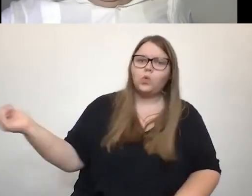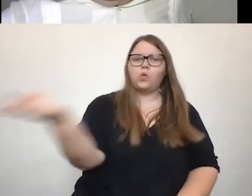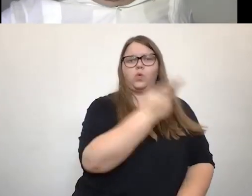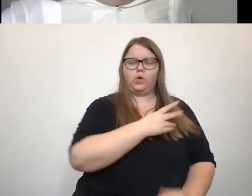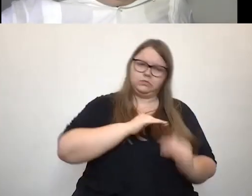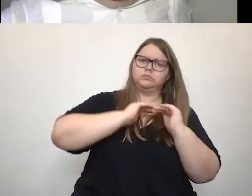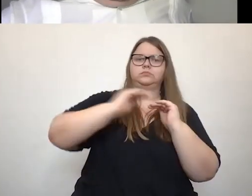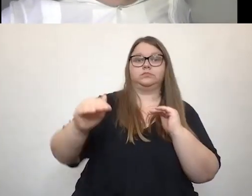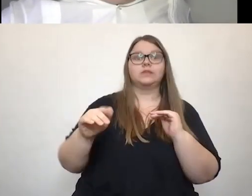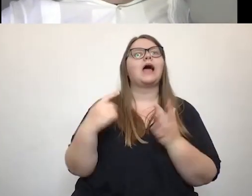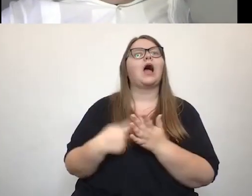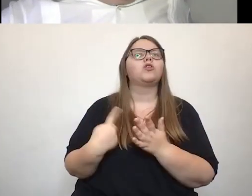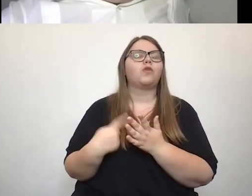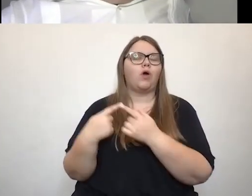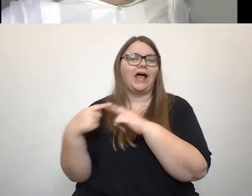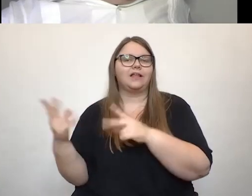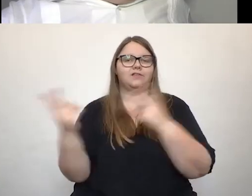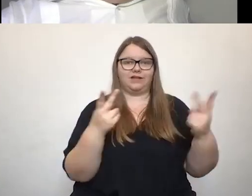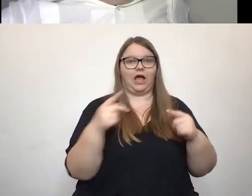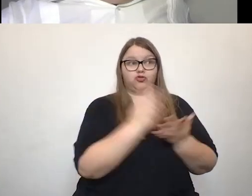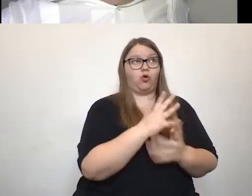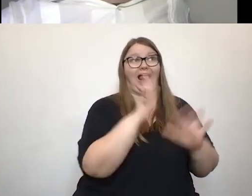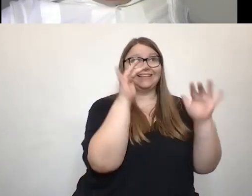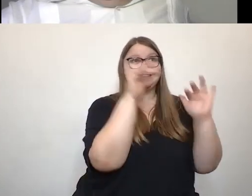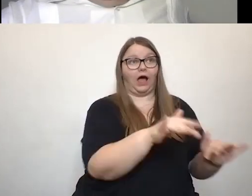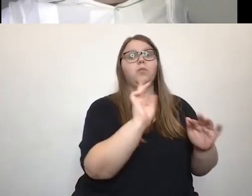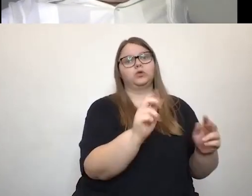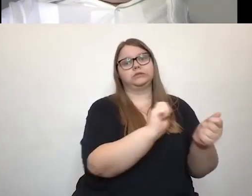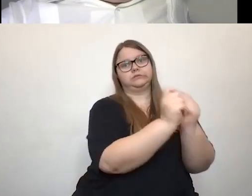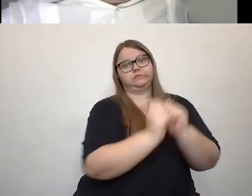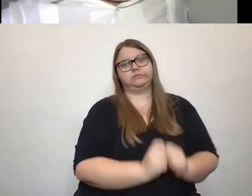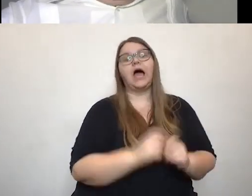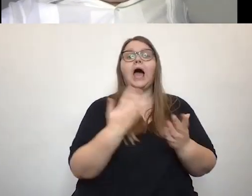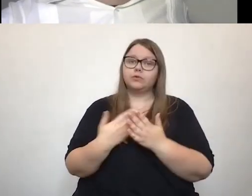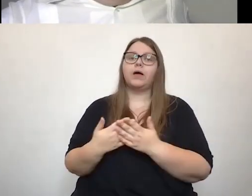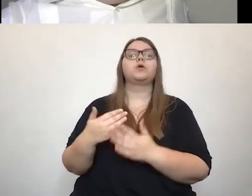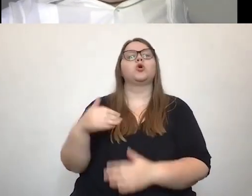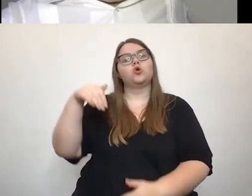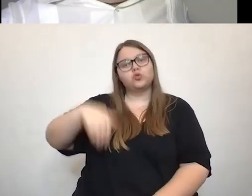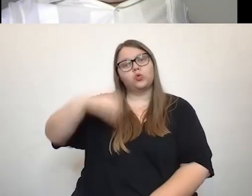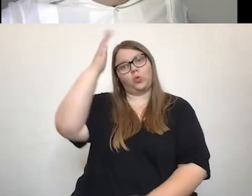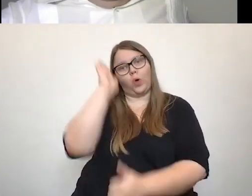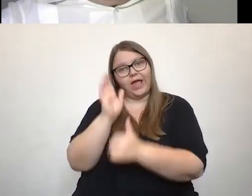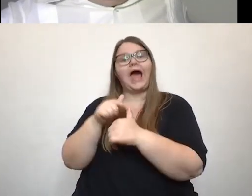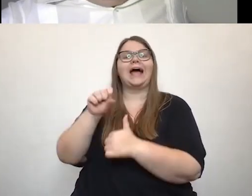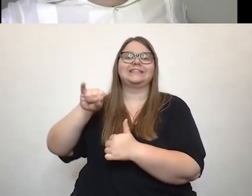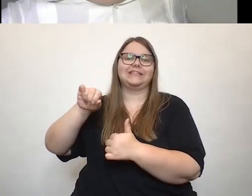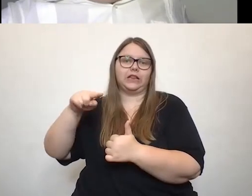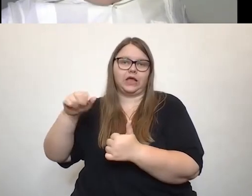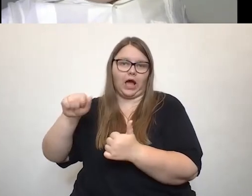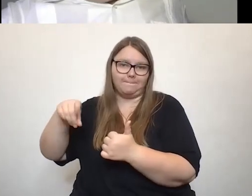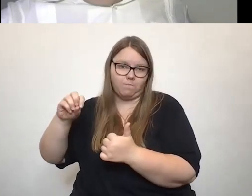andere Herausforderung. Aber ich finde gerade Südkorea und Singapur finde ich da sehr, sehr weit. und auch,